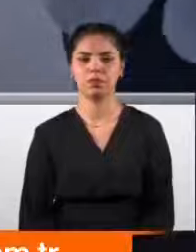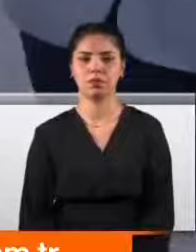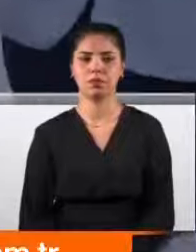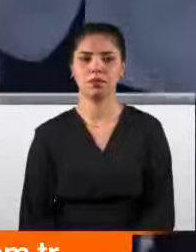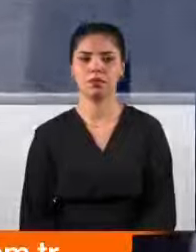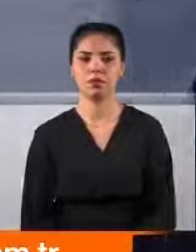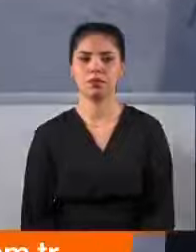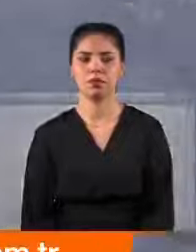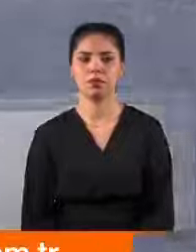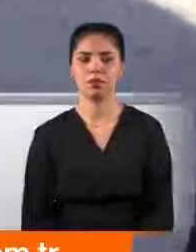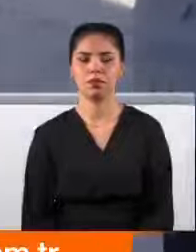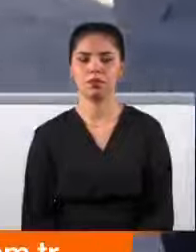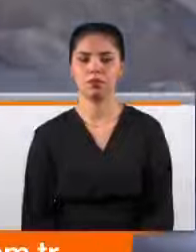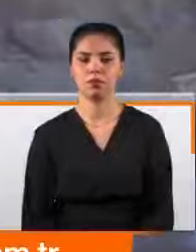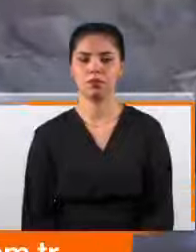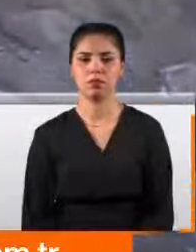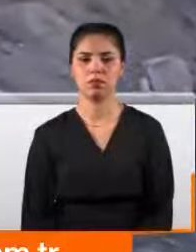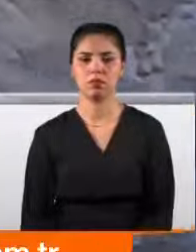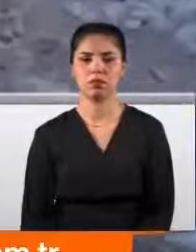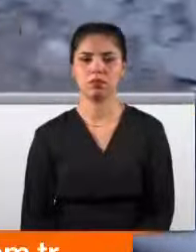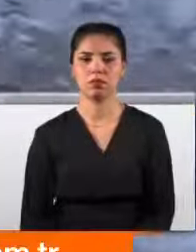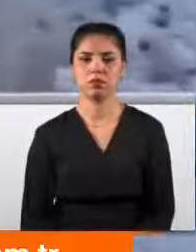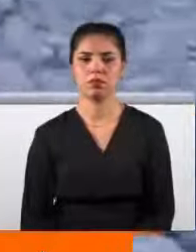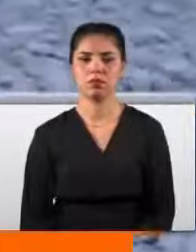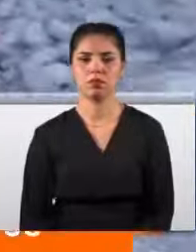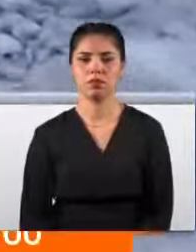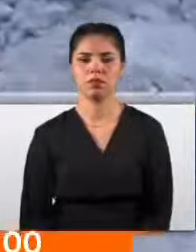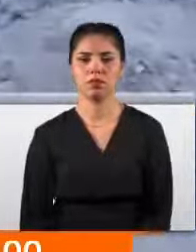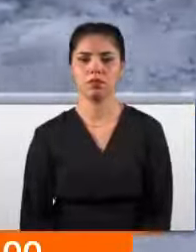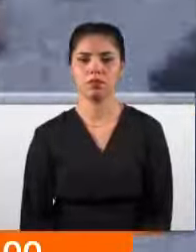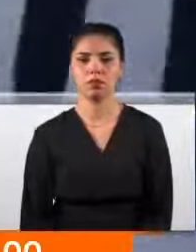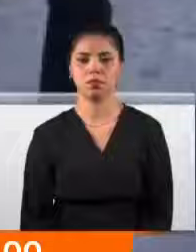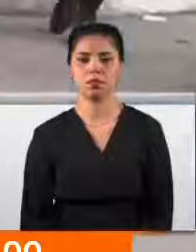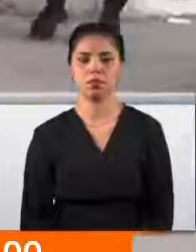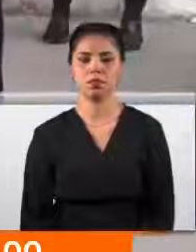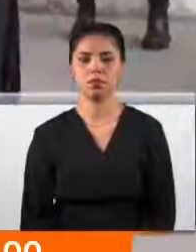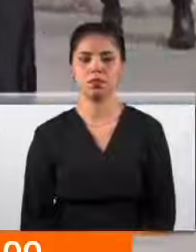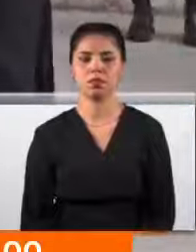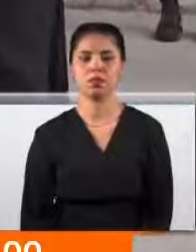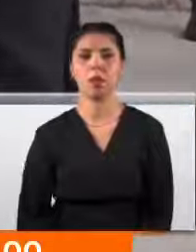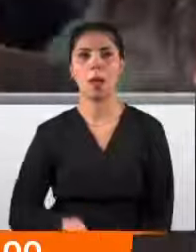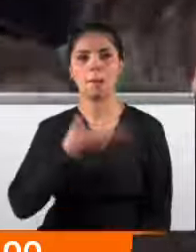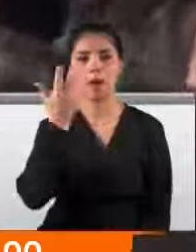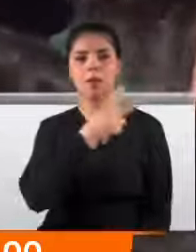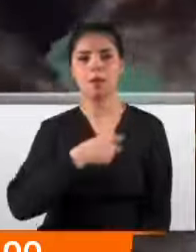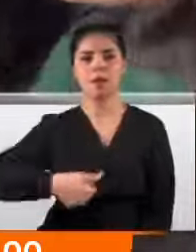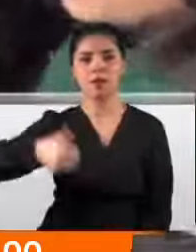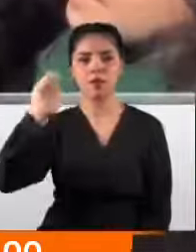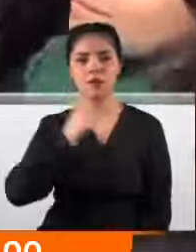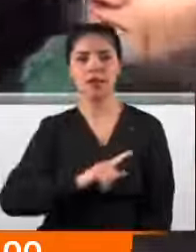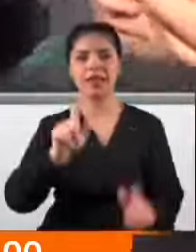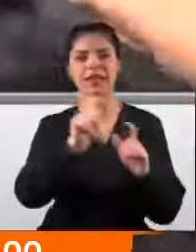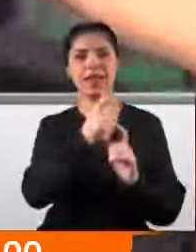kamyonun çalıştığını söylüyor esnaf. Hakikaten çok mağdurlar. Bakın şuraya bir bakın. Şu mağazaya insanlar nasıl... Marmaris Belediye Başkan Adayı Serkan